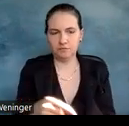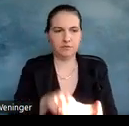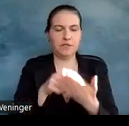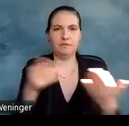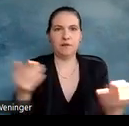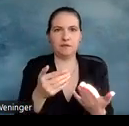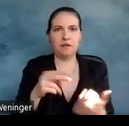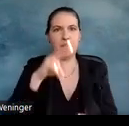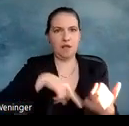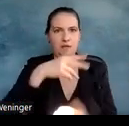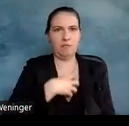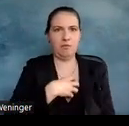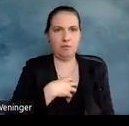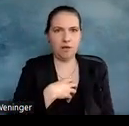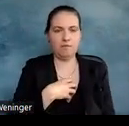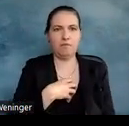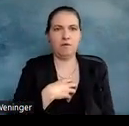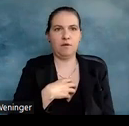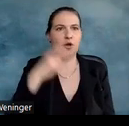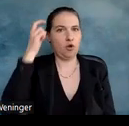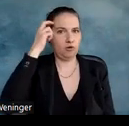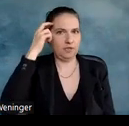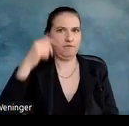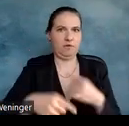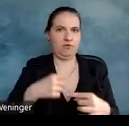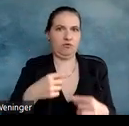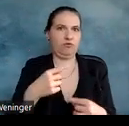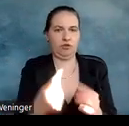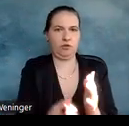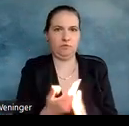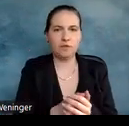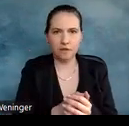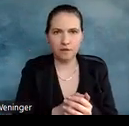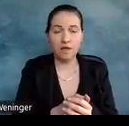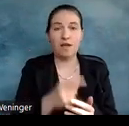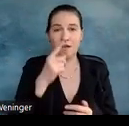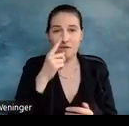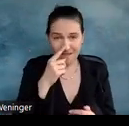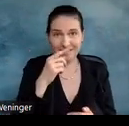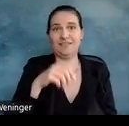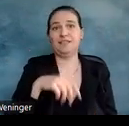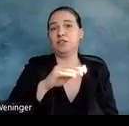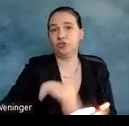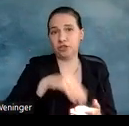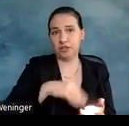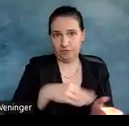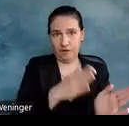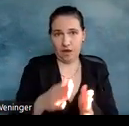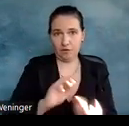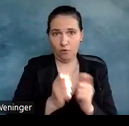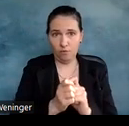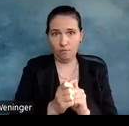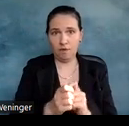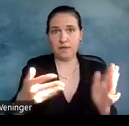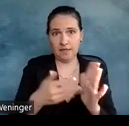das Leseproblem phonologischer oder kognitiver Natur ist. Wenn wir die Schriftart auf die getestete, optimierte Schriftgröße ändern,